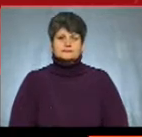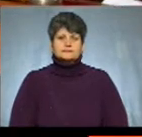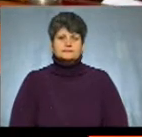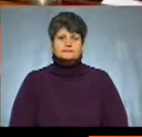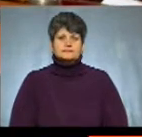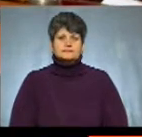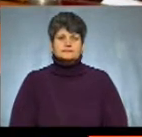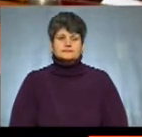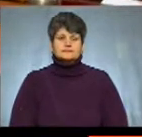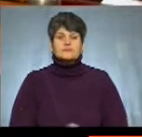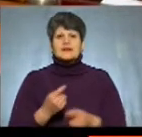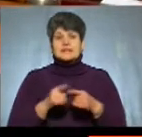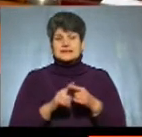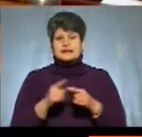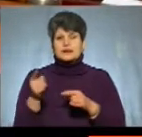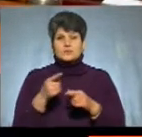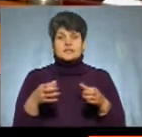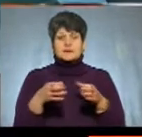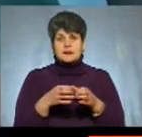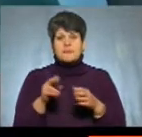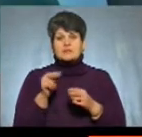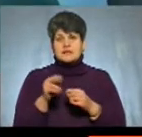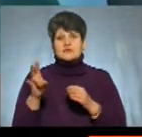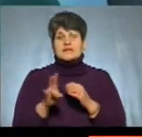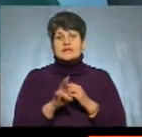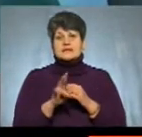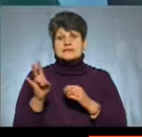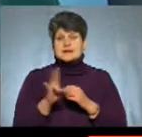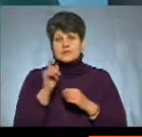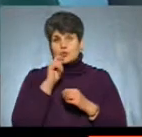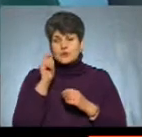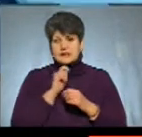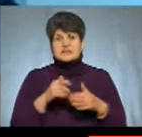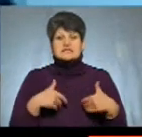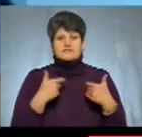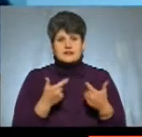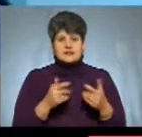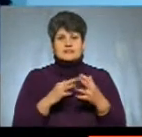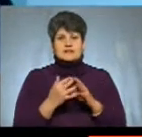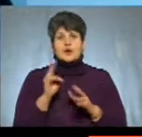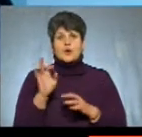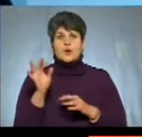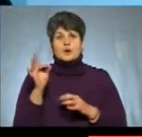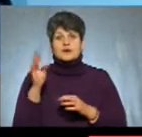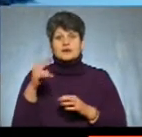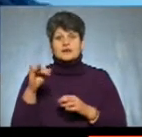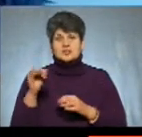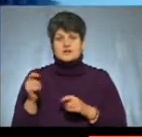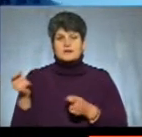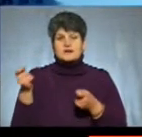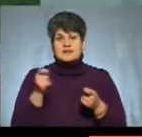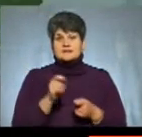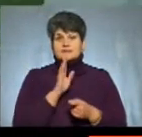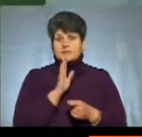Це Тернопільська єпархія Православної церкви України. Звернення від парафіян села Кордишів привезла одна із них Світлана Стельмашчук.